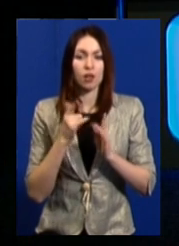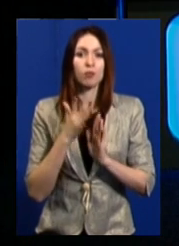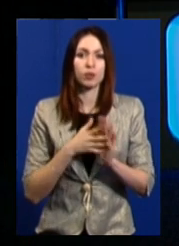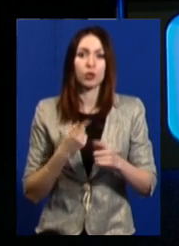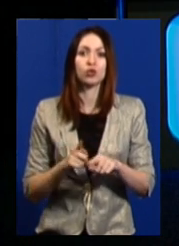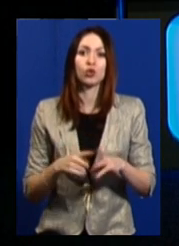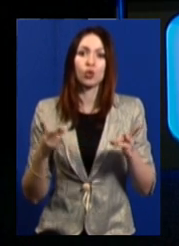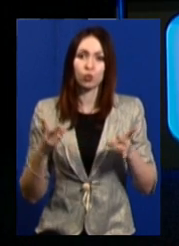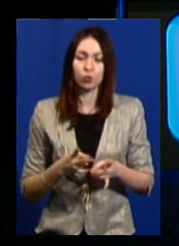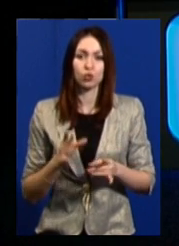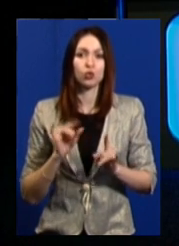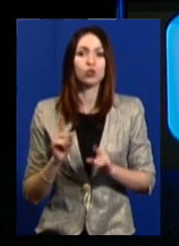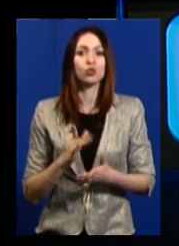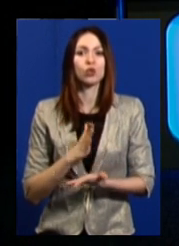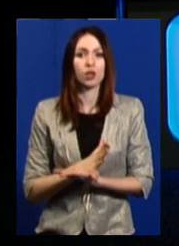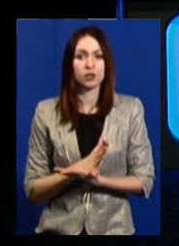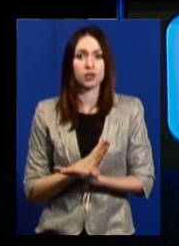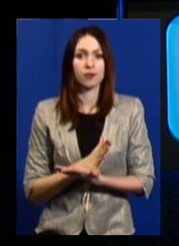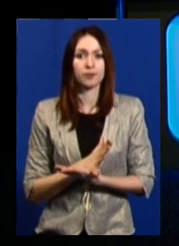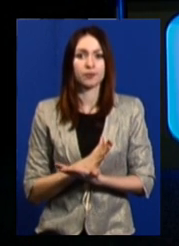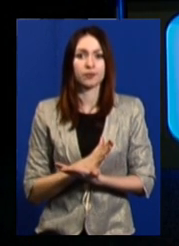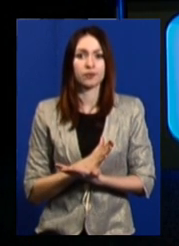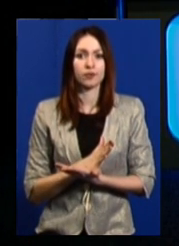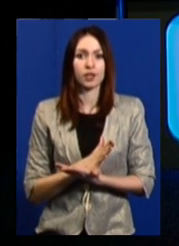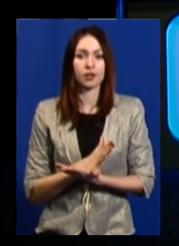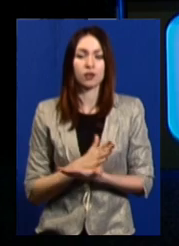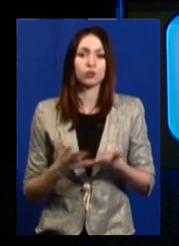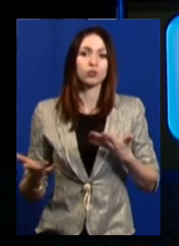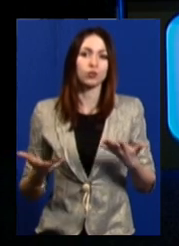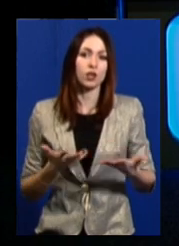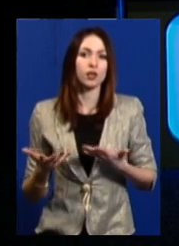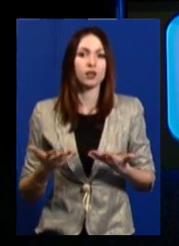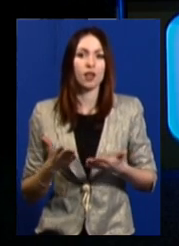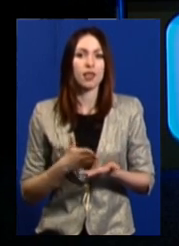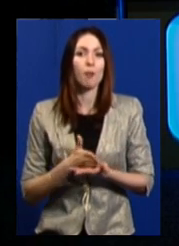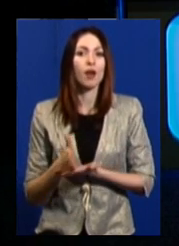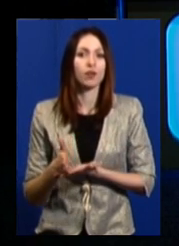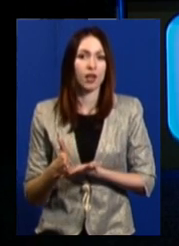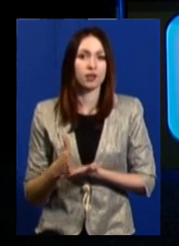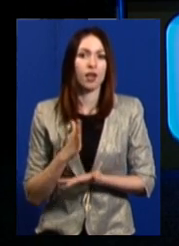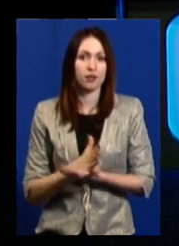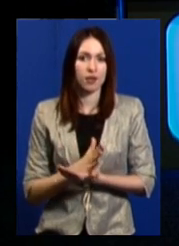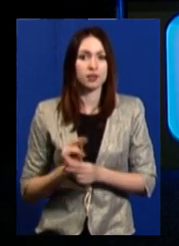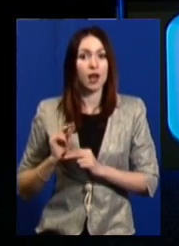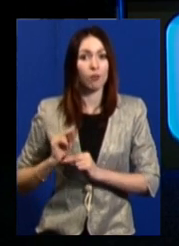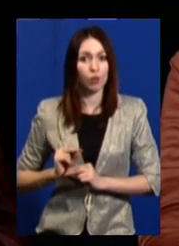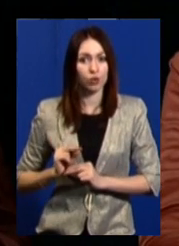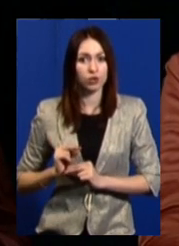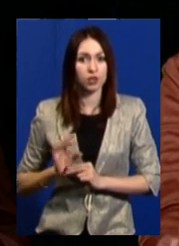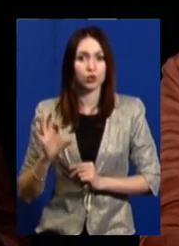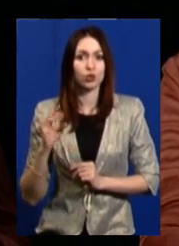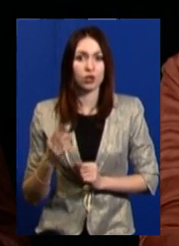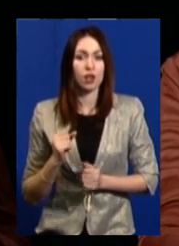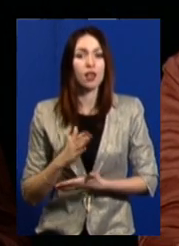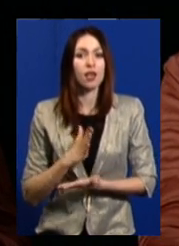необхідно і що існує, де, які, так вибачте, напрямки, існує працівник соціальний,